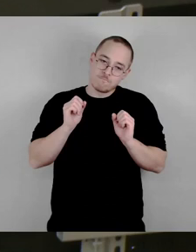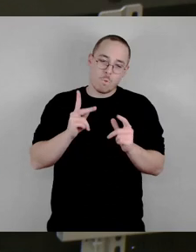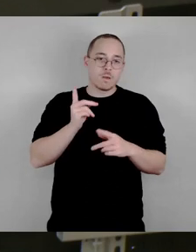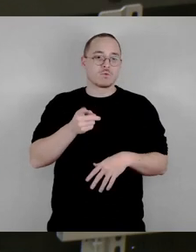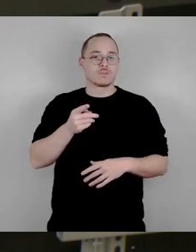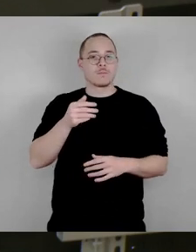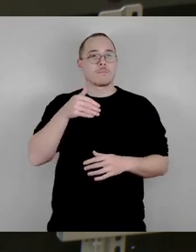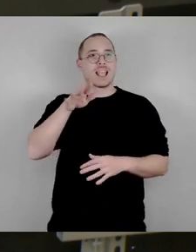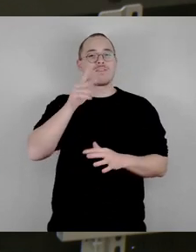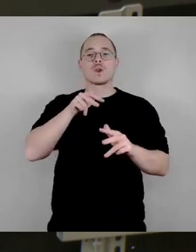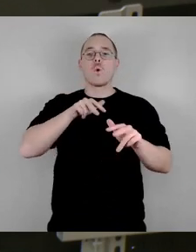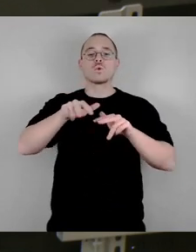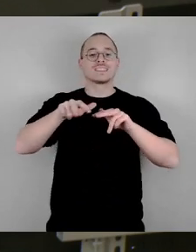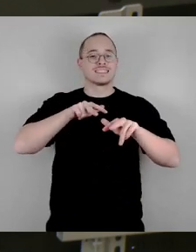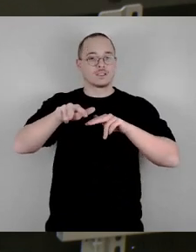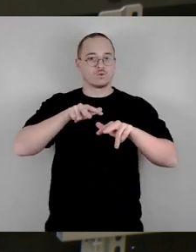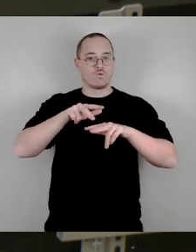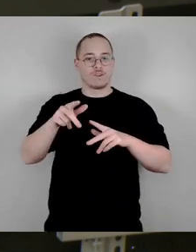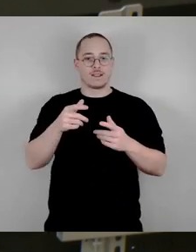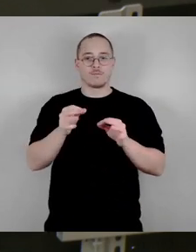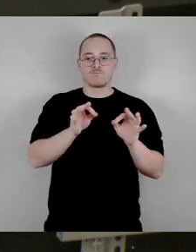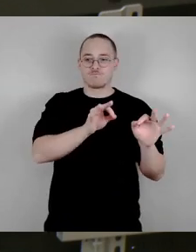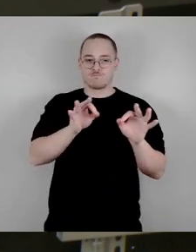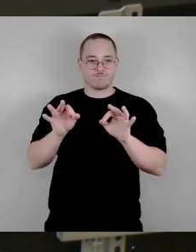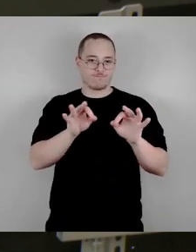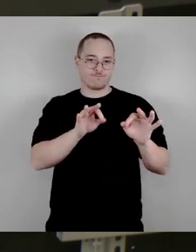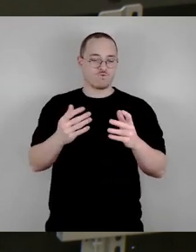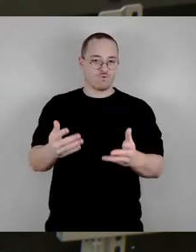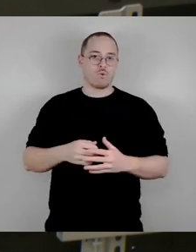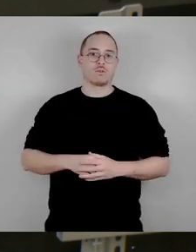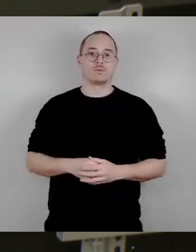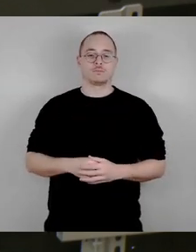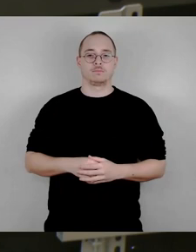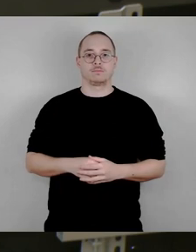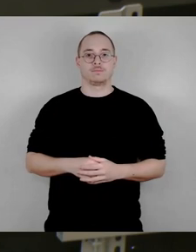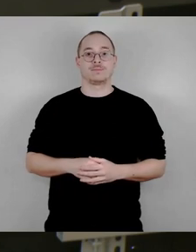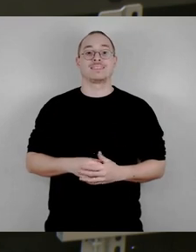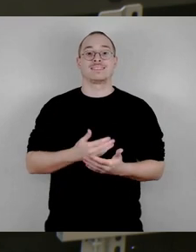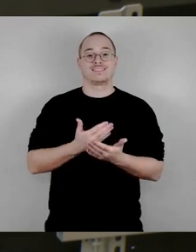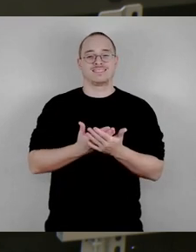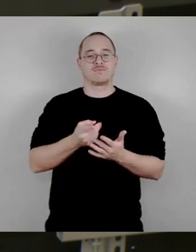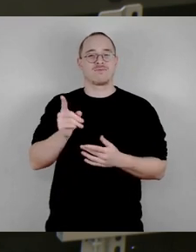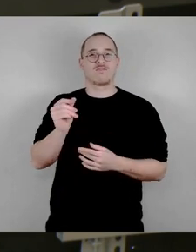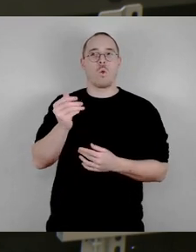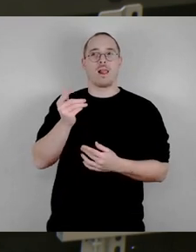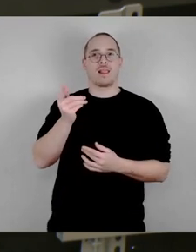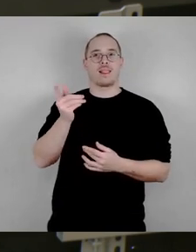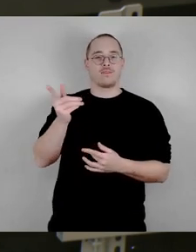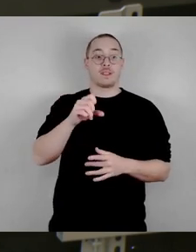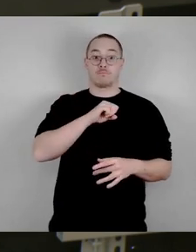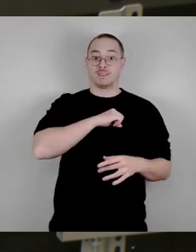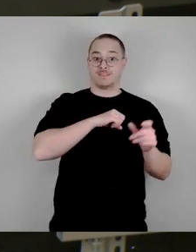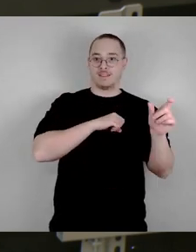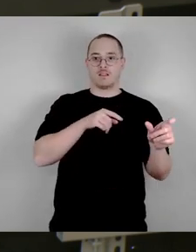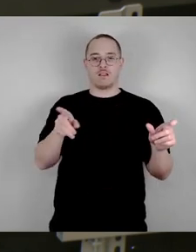in diesem Rahmen nur beschränkter möglich. Das heißt, die Position ist schwächer. Sie haben 2018 sehr